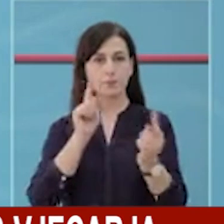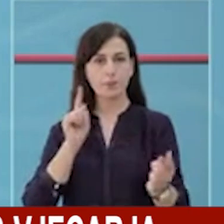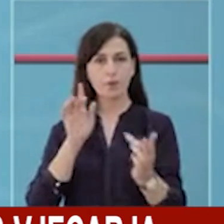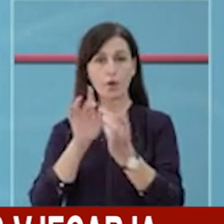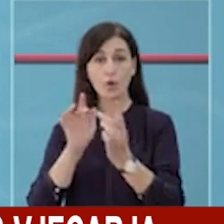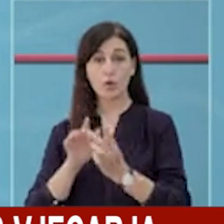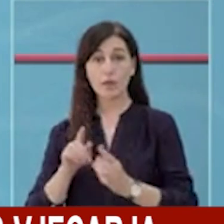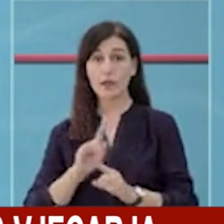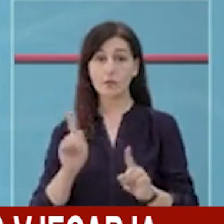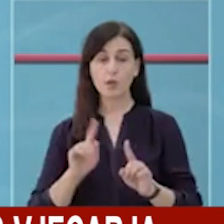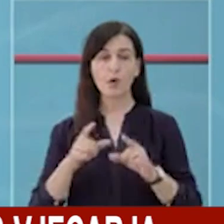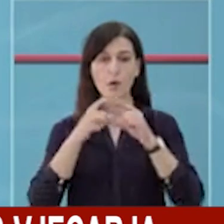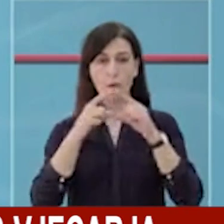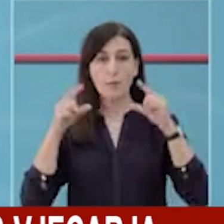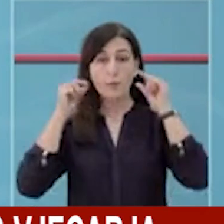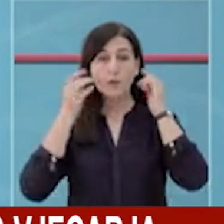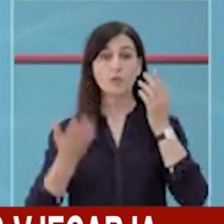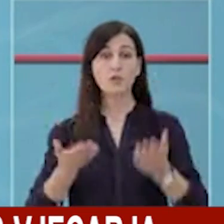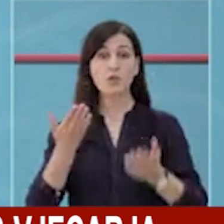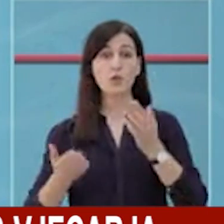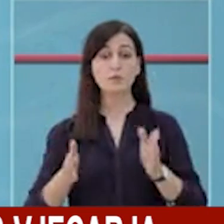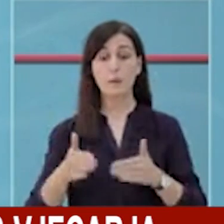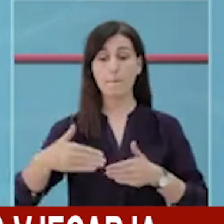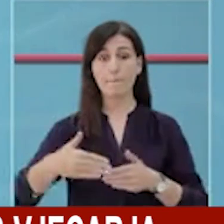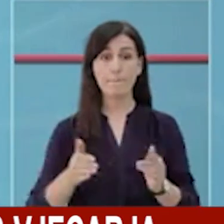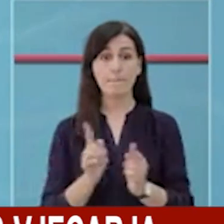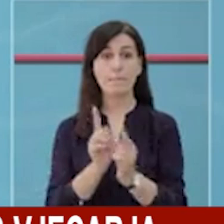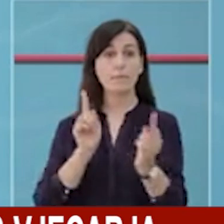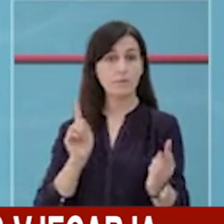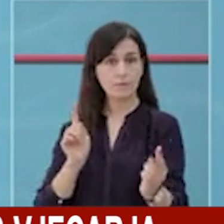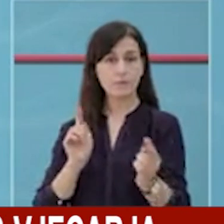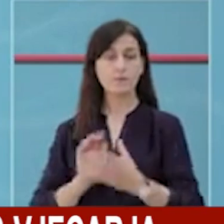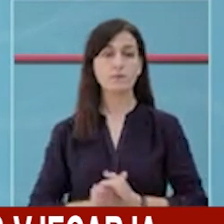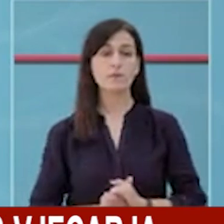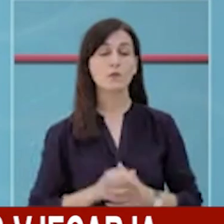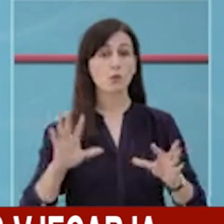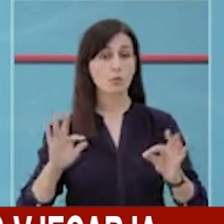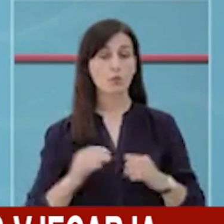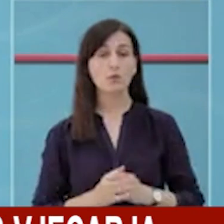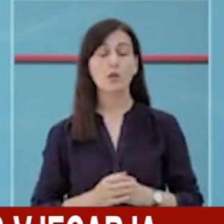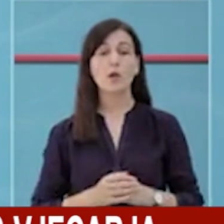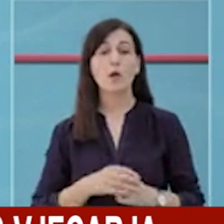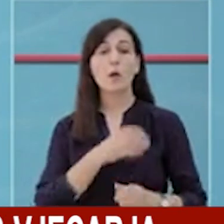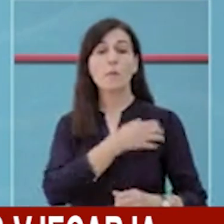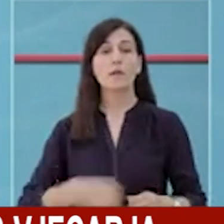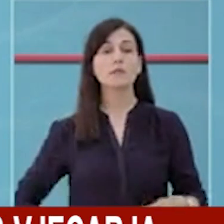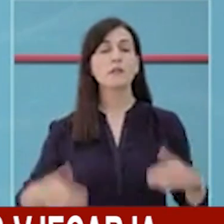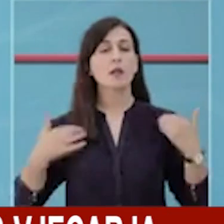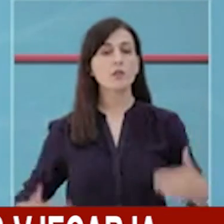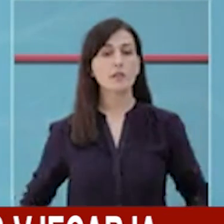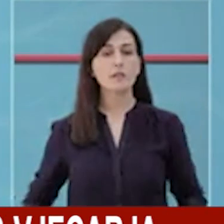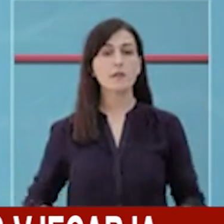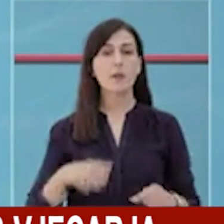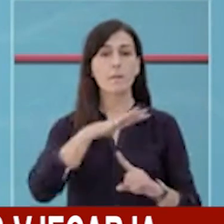kontakteve dhe vendosjen e maskave kur nuk është e mundur ruajtja e distancës. Ministria Shëndecis dhe Mbrojtje Socjale i